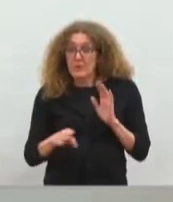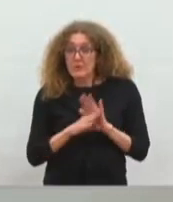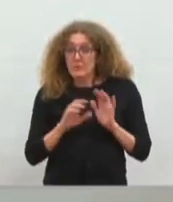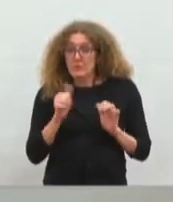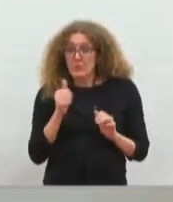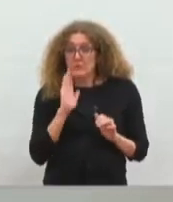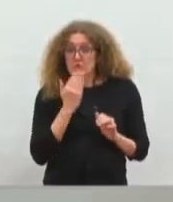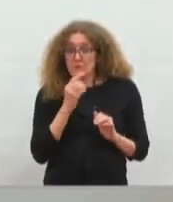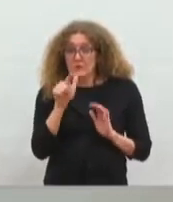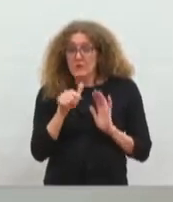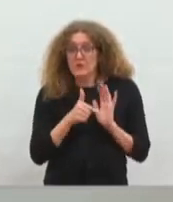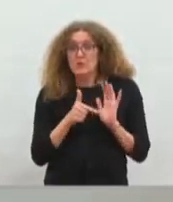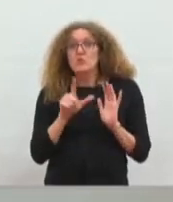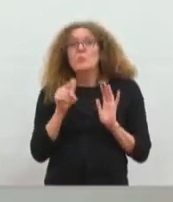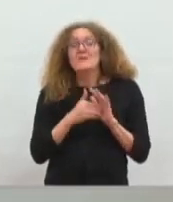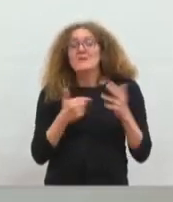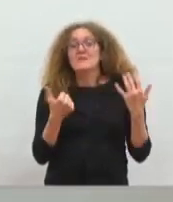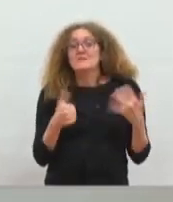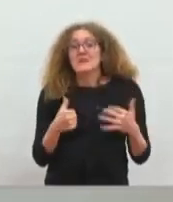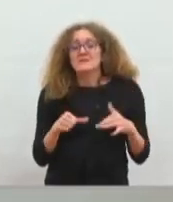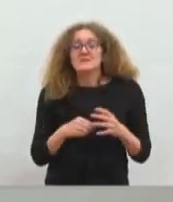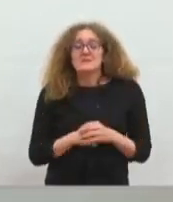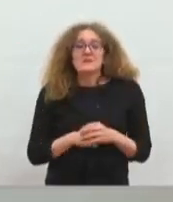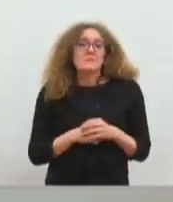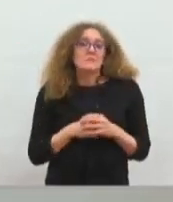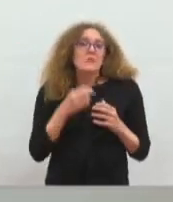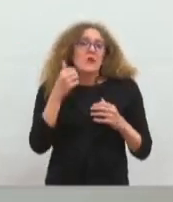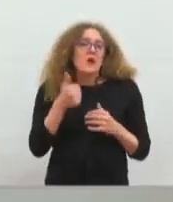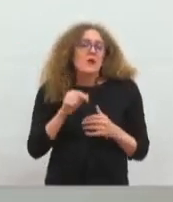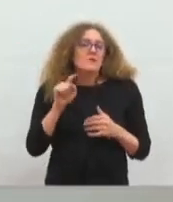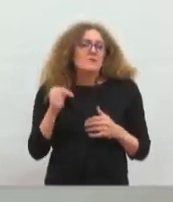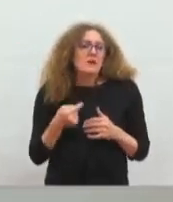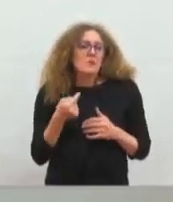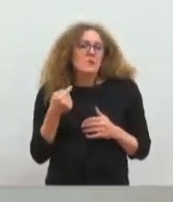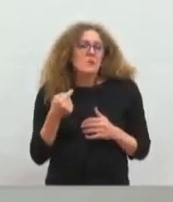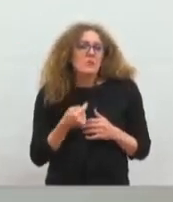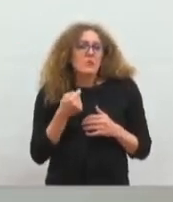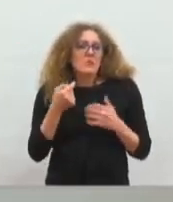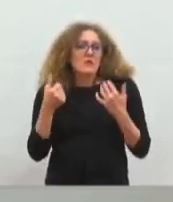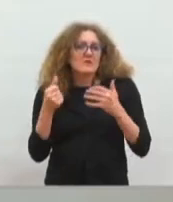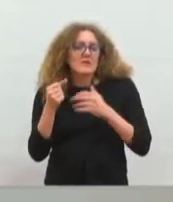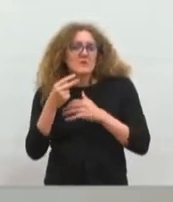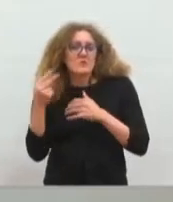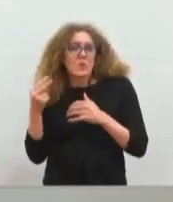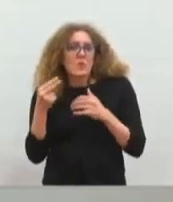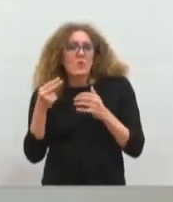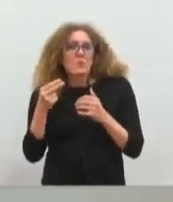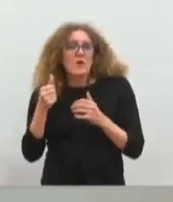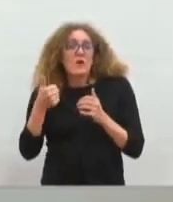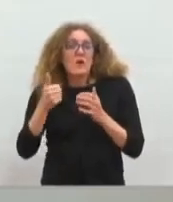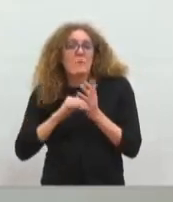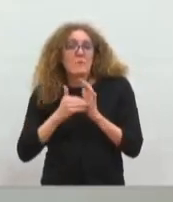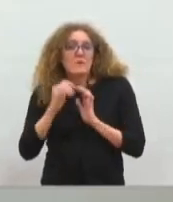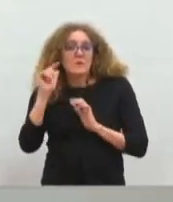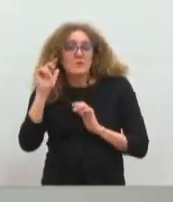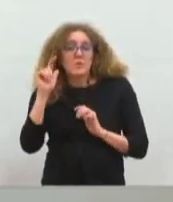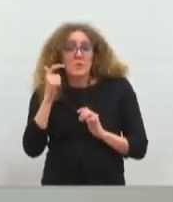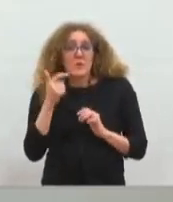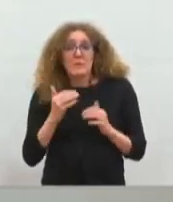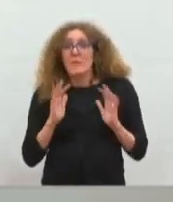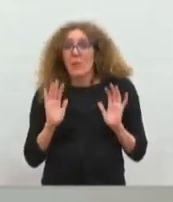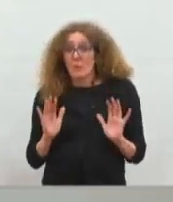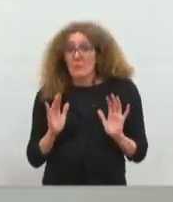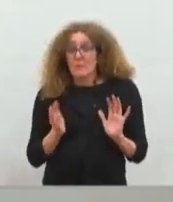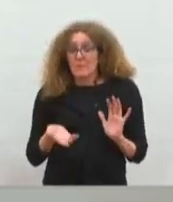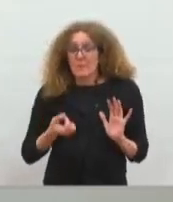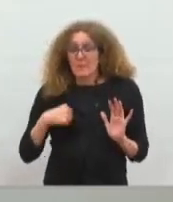,15€ le mètre cube, mais malgré cette baisse du prix de l'eau, nous avons augmenté l'investissement. Mais ce qui est remarquable, c'est que nous avons augmenté l'investissement